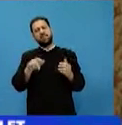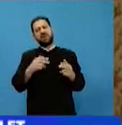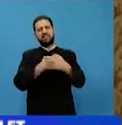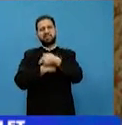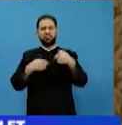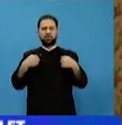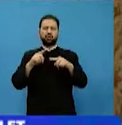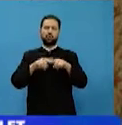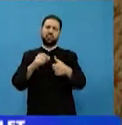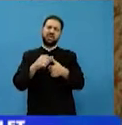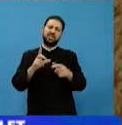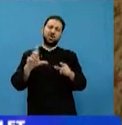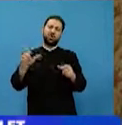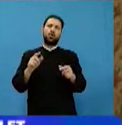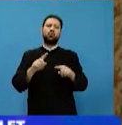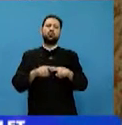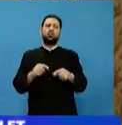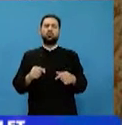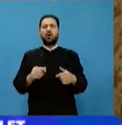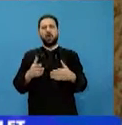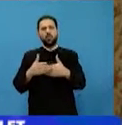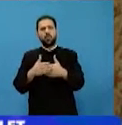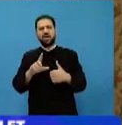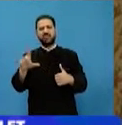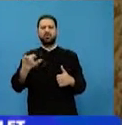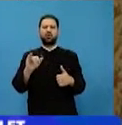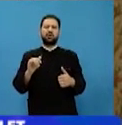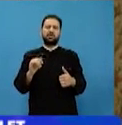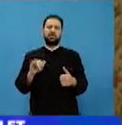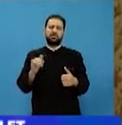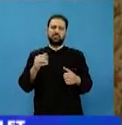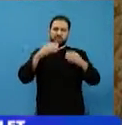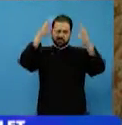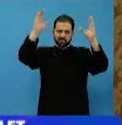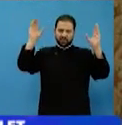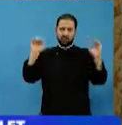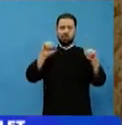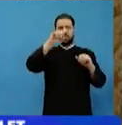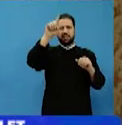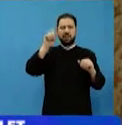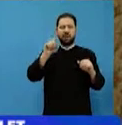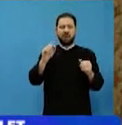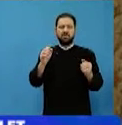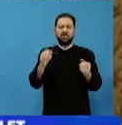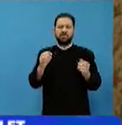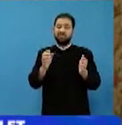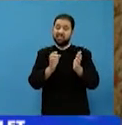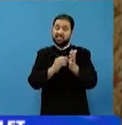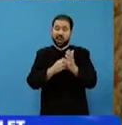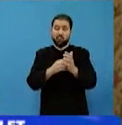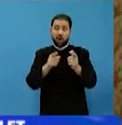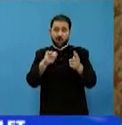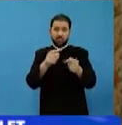prietenilor cu rudele lor pentru ceva anume și Sfântul îi întreabă au nevoie neapărat de